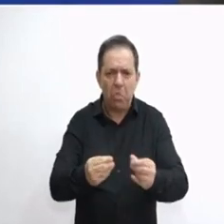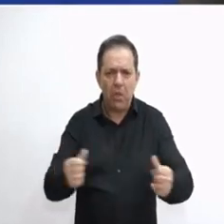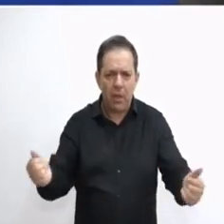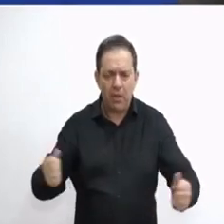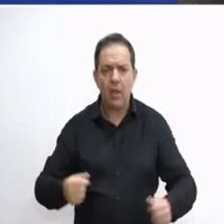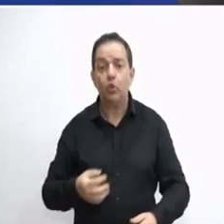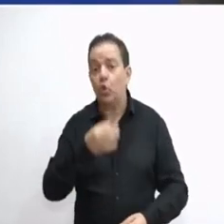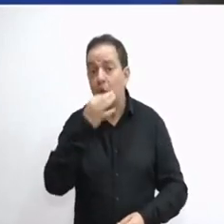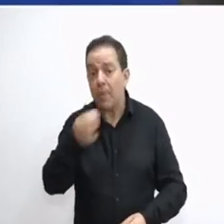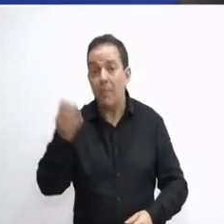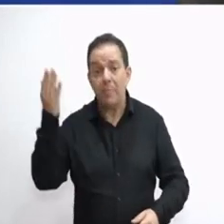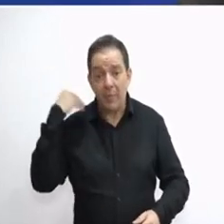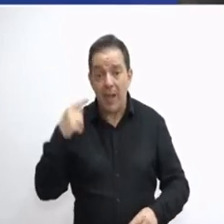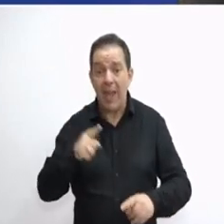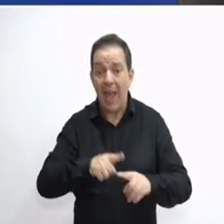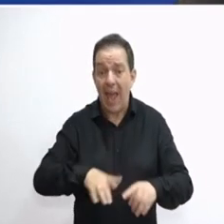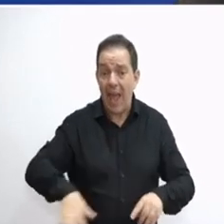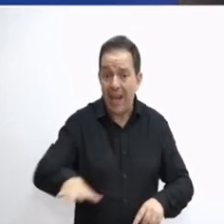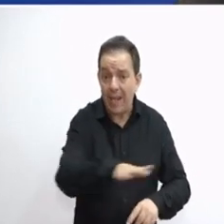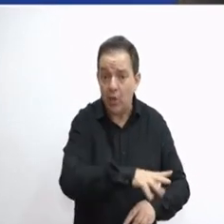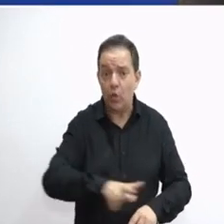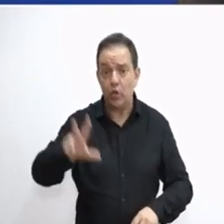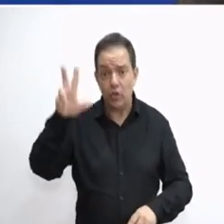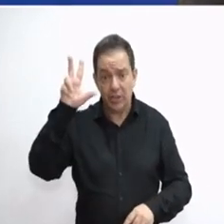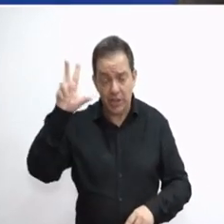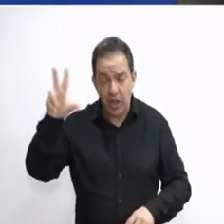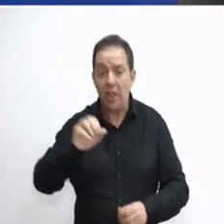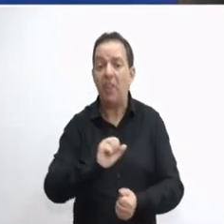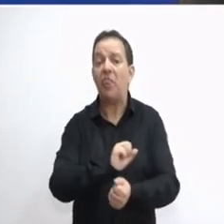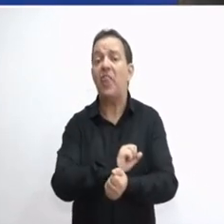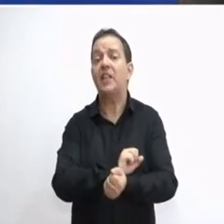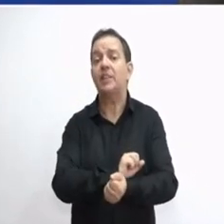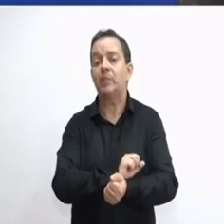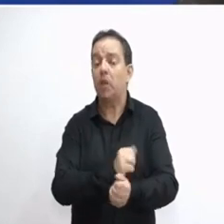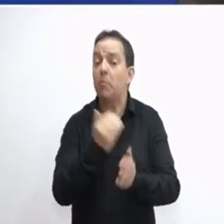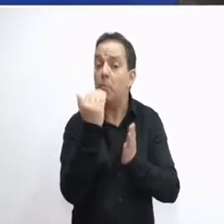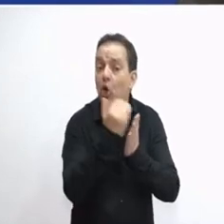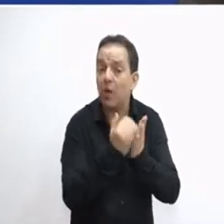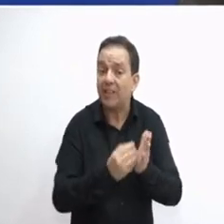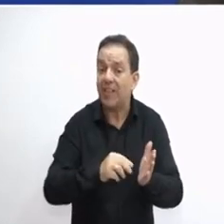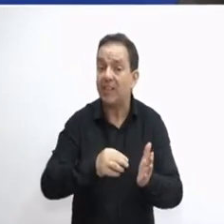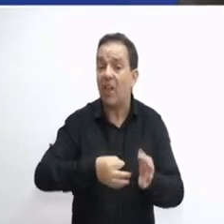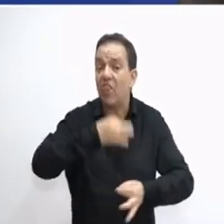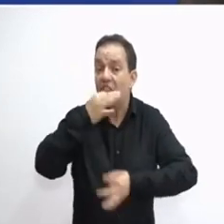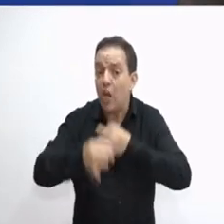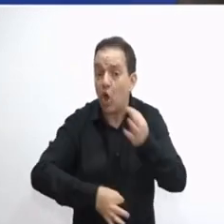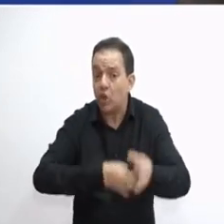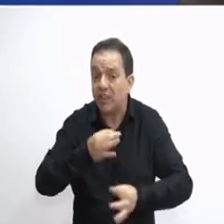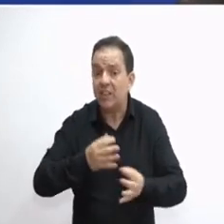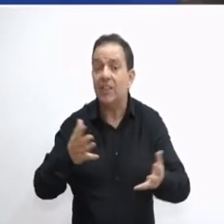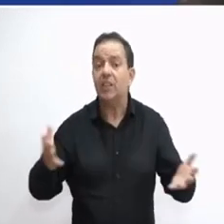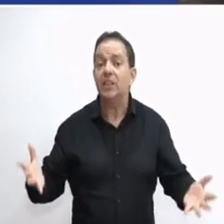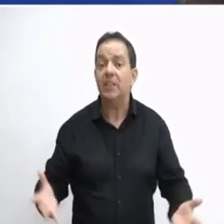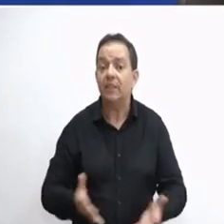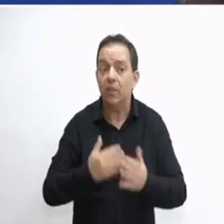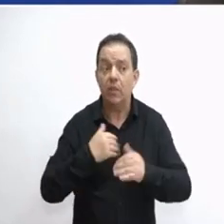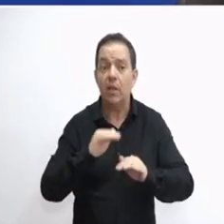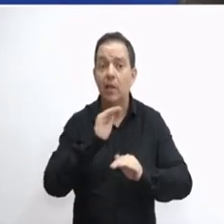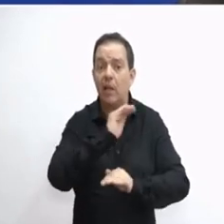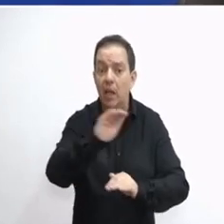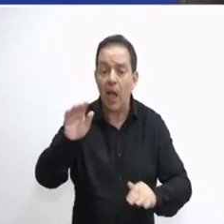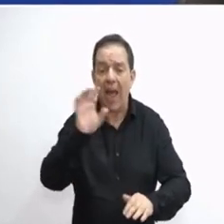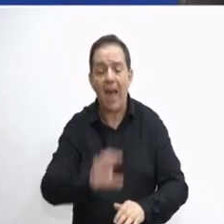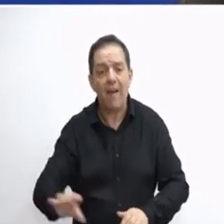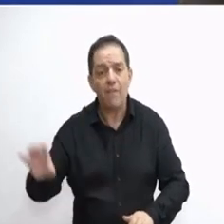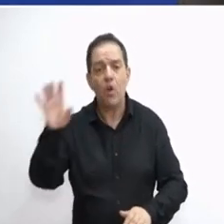είναι, είπα και πριν, ότι η Ελλήνιο Συνέλευση έχει μια δέσμευση και στις προγραμματικές δηλώσεις και αυτό συμβαίνει και για όλη την Ευρώπη, όπως